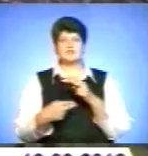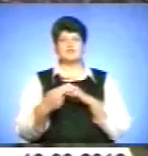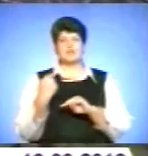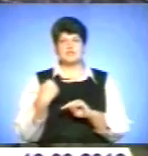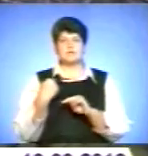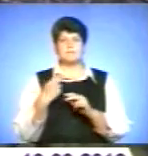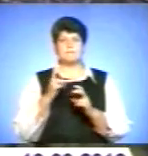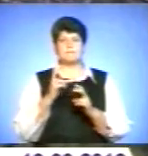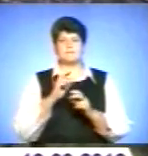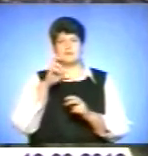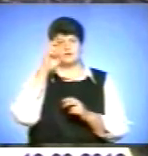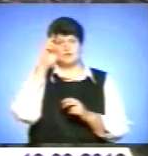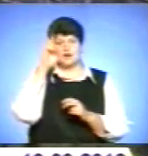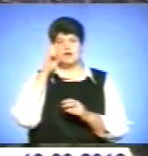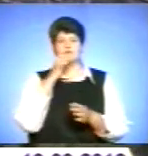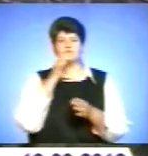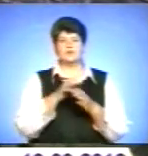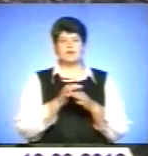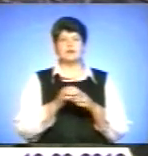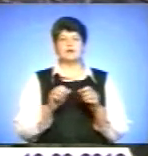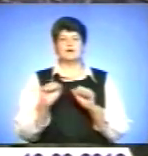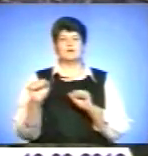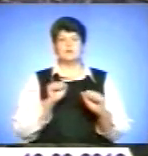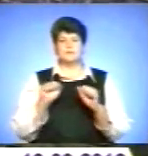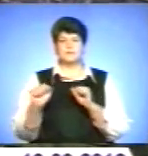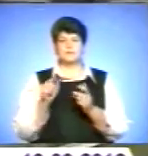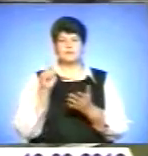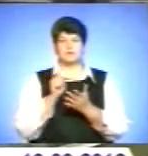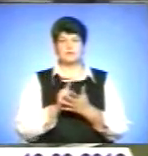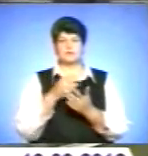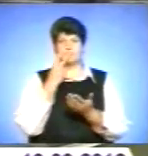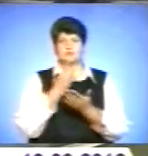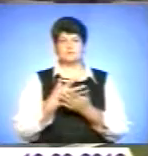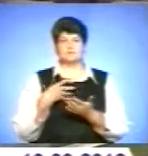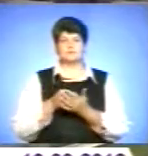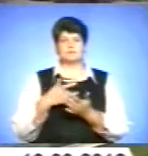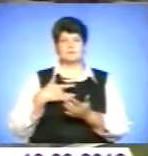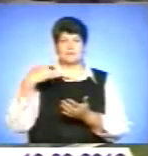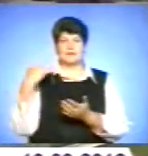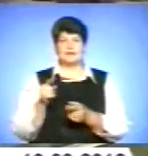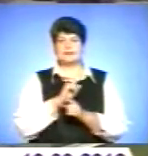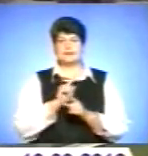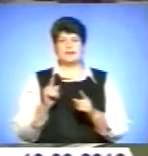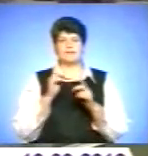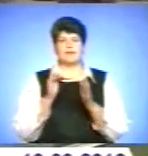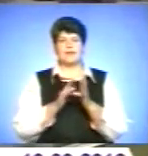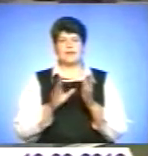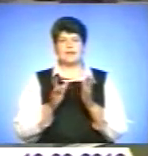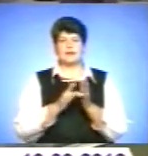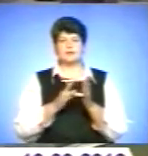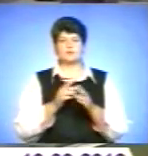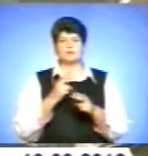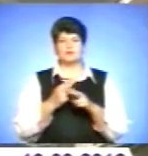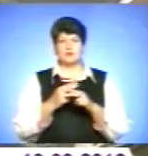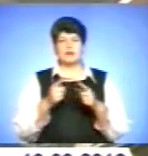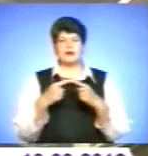А відповідальні відомства прем'єр зобов'язав проявити принциповість не тільки в електрометалургійній галузі, але й в інших щодо того,